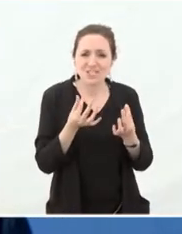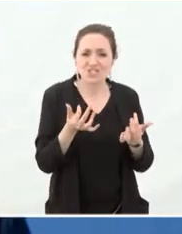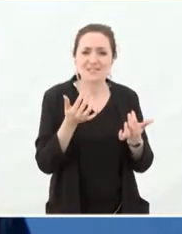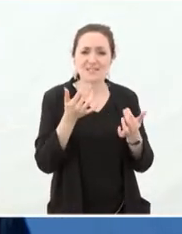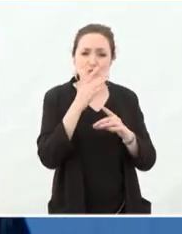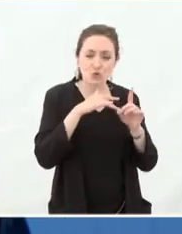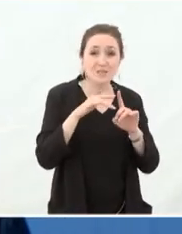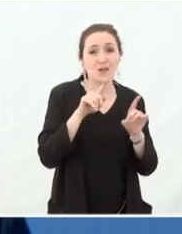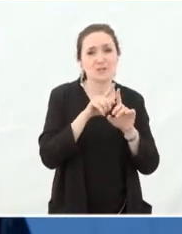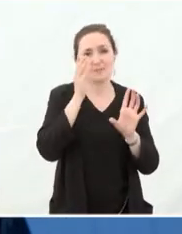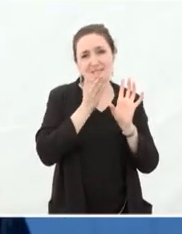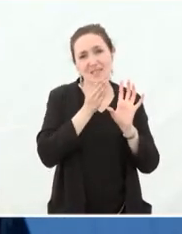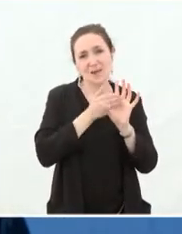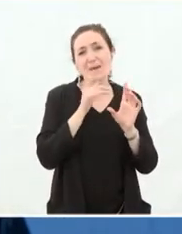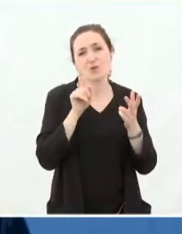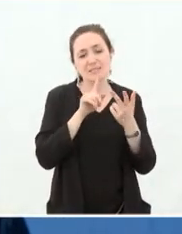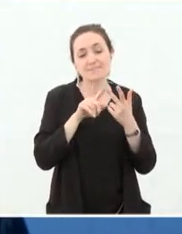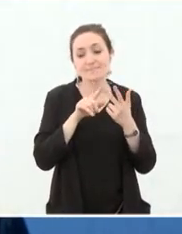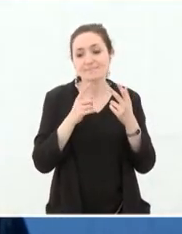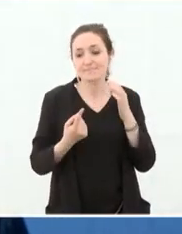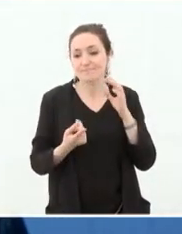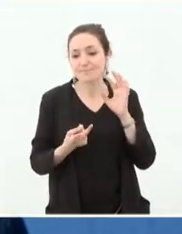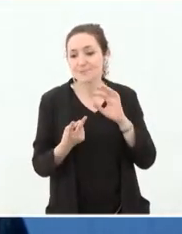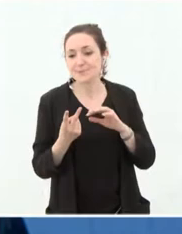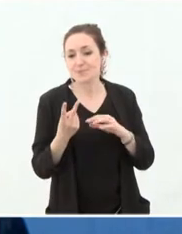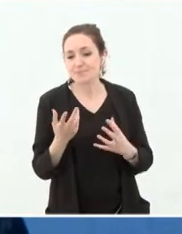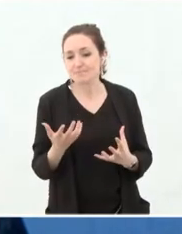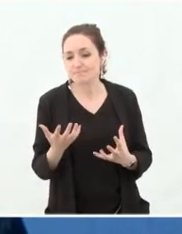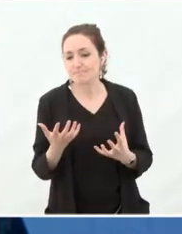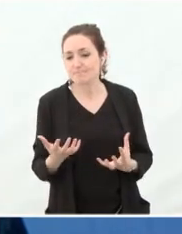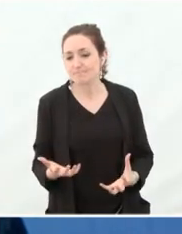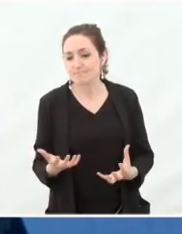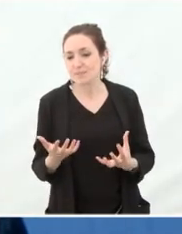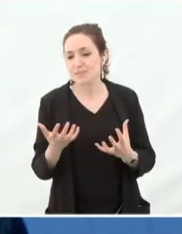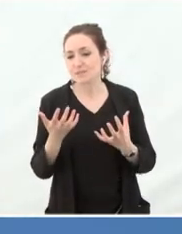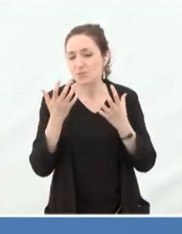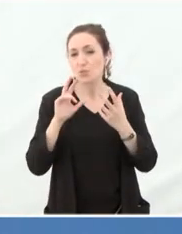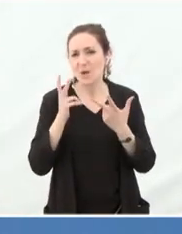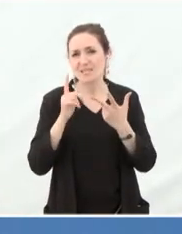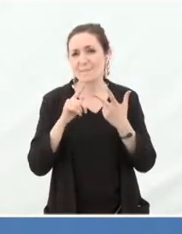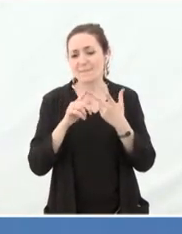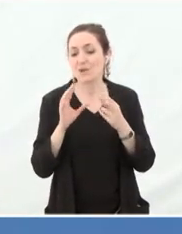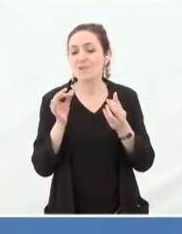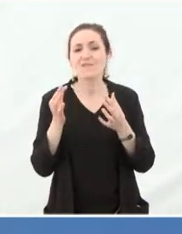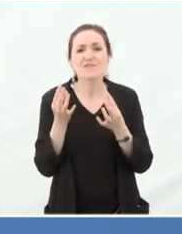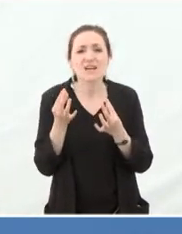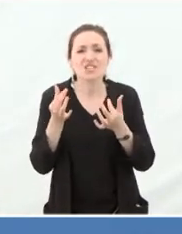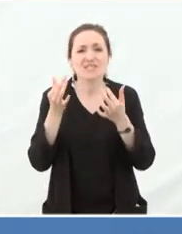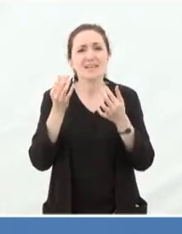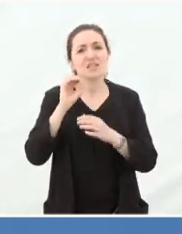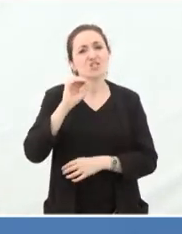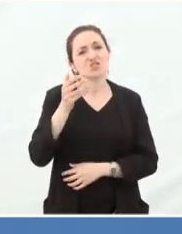psychologique. Je pense qu'on voit émerger aujourd'hui une troisième type de vulnérabilité, qui est la vulnérabilité digitale.